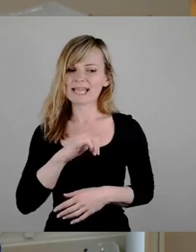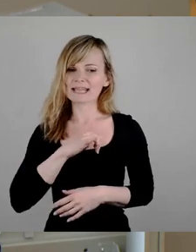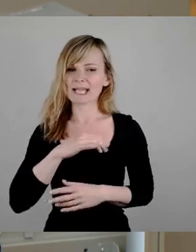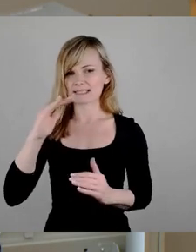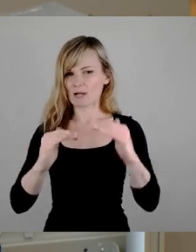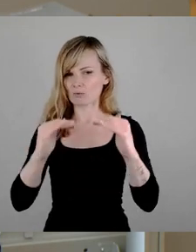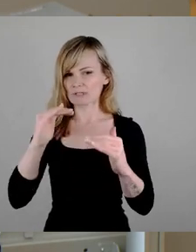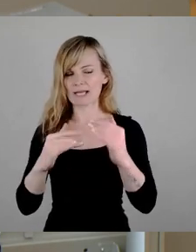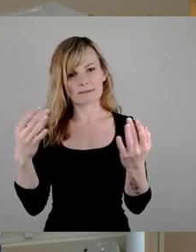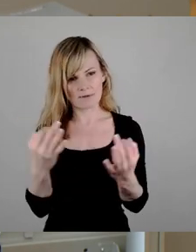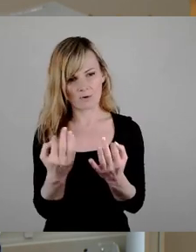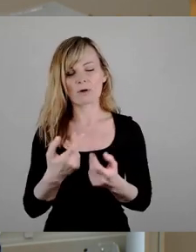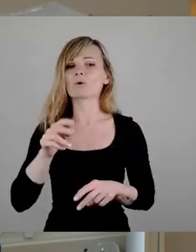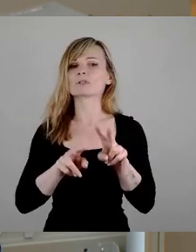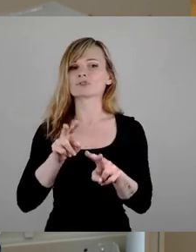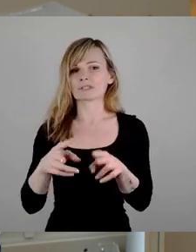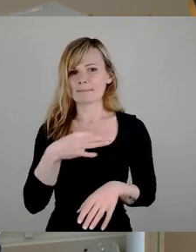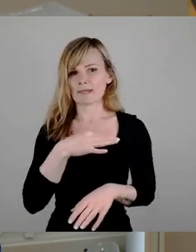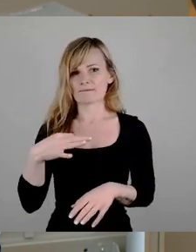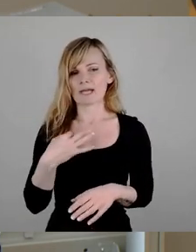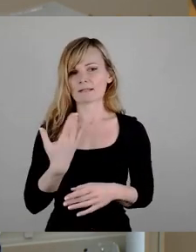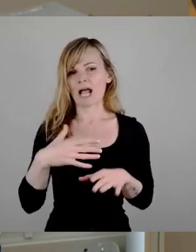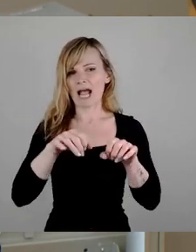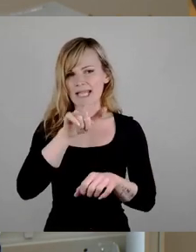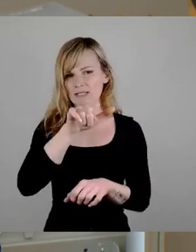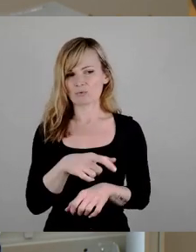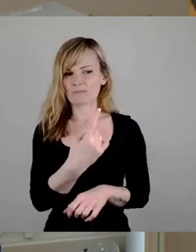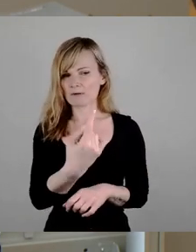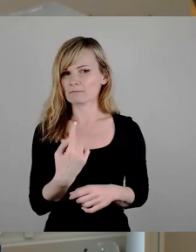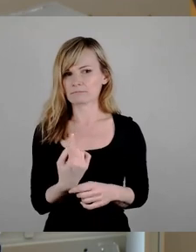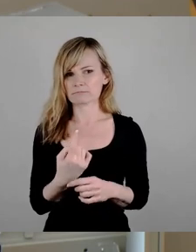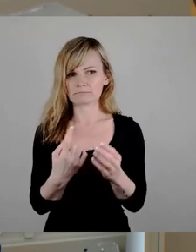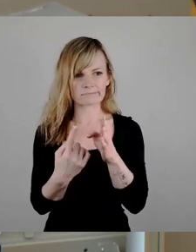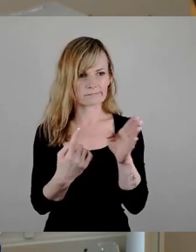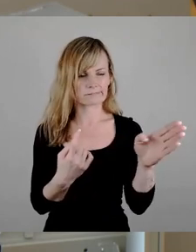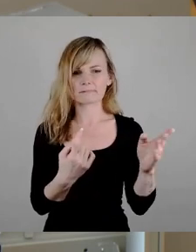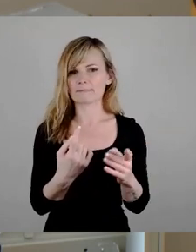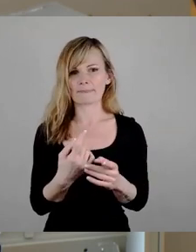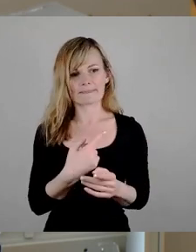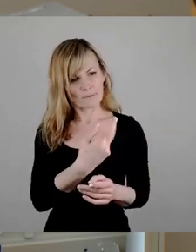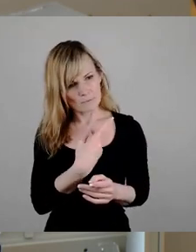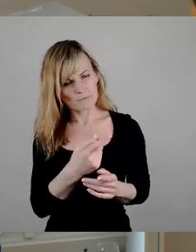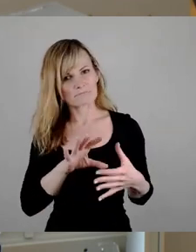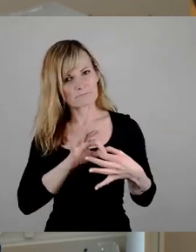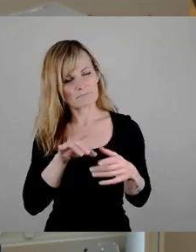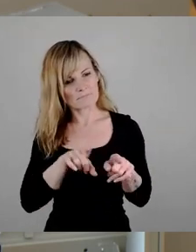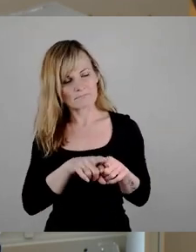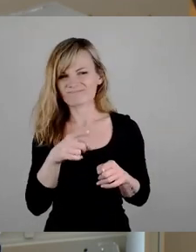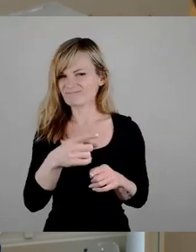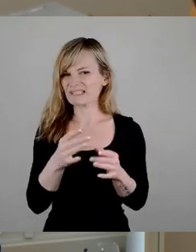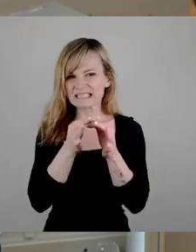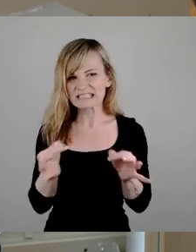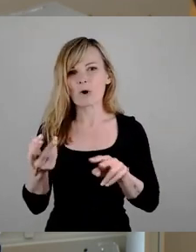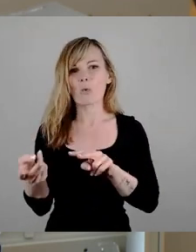die unterschiedlichen privaten Eigentümer ziehen nicht immer in dieselbe Richtung. Wir werden dort ein sehr, sehr umfangreiches Umlegungsverfahren wahrscheinlich bekommen.